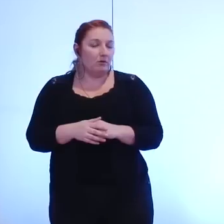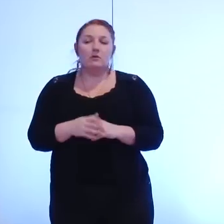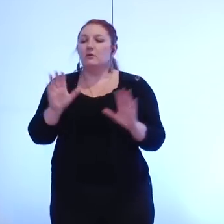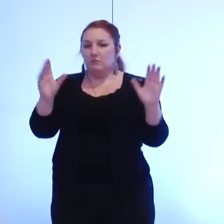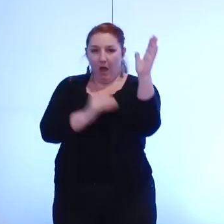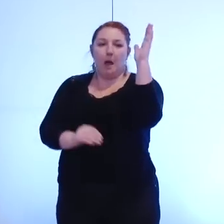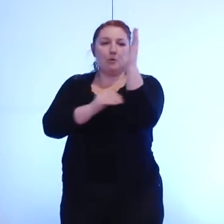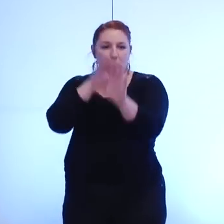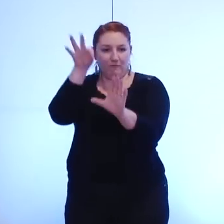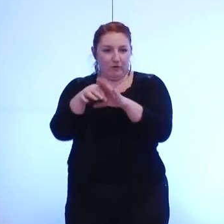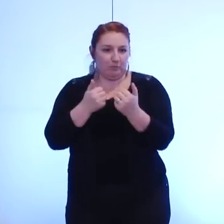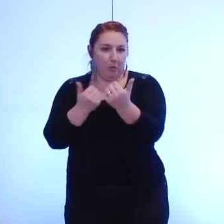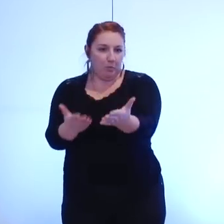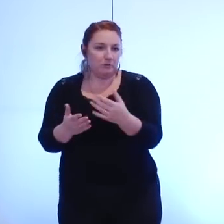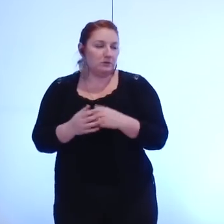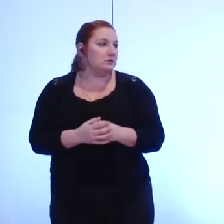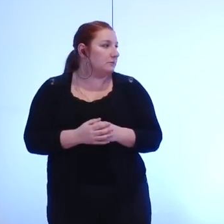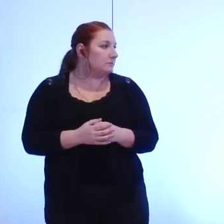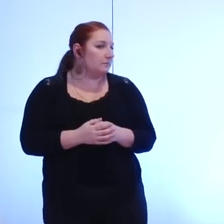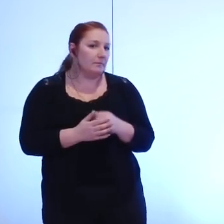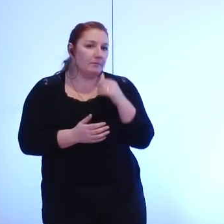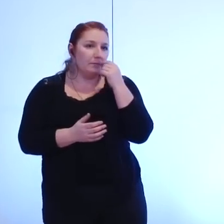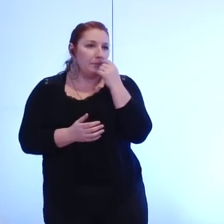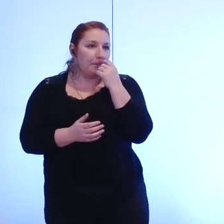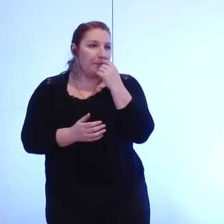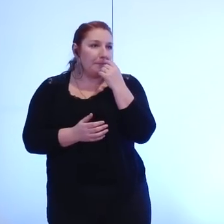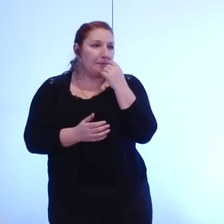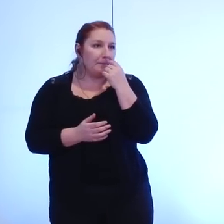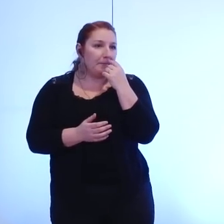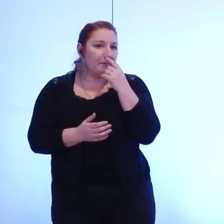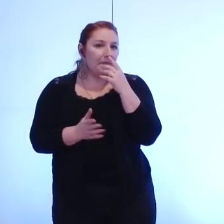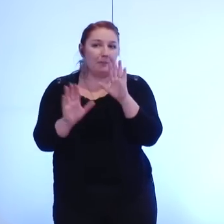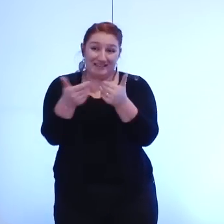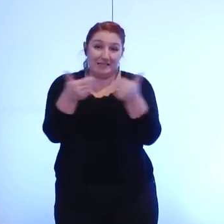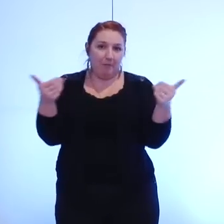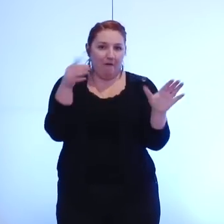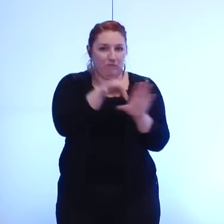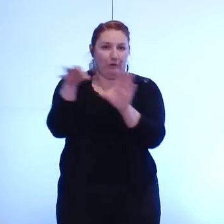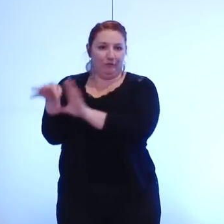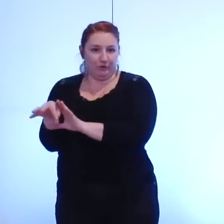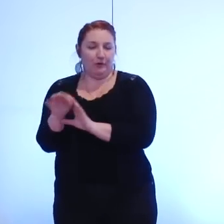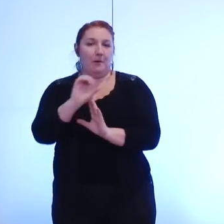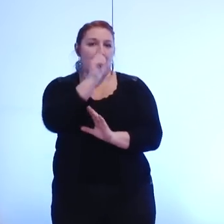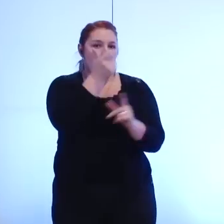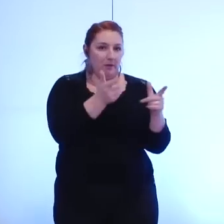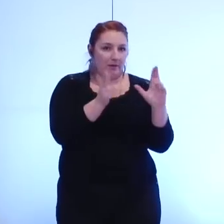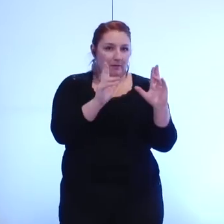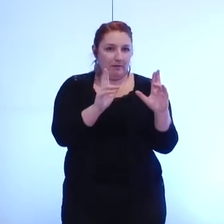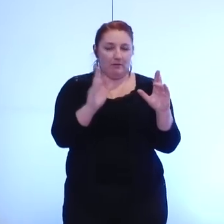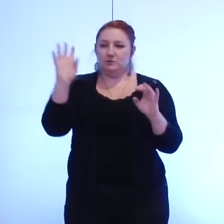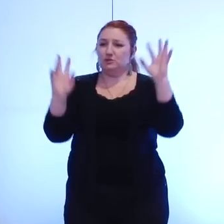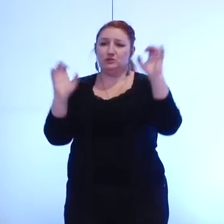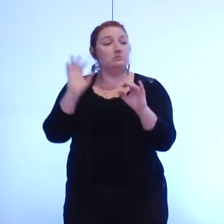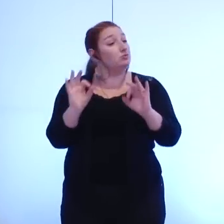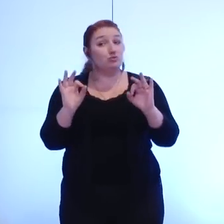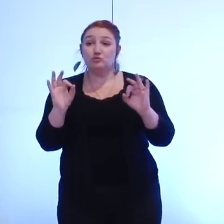amendement aux voix donc par séparation donc le premier tout